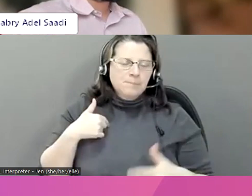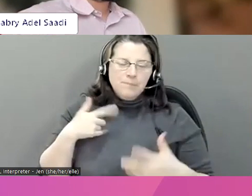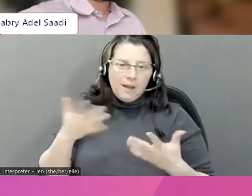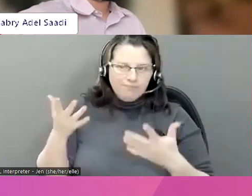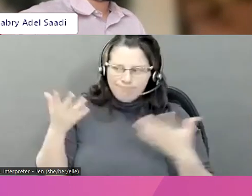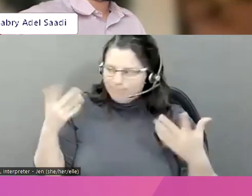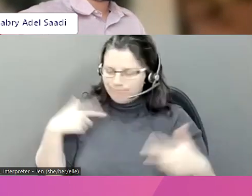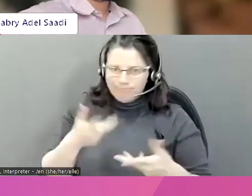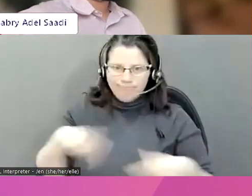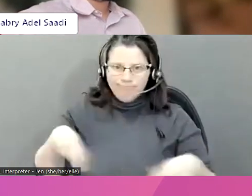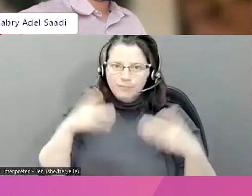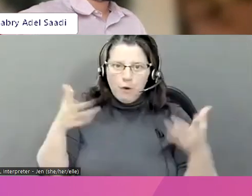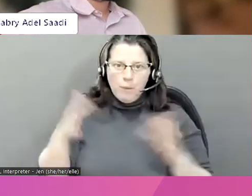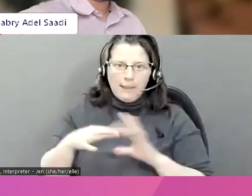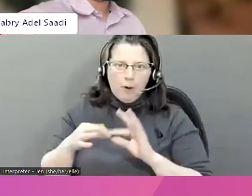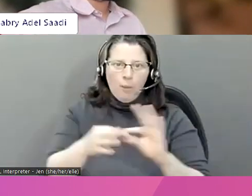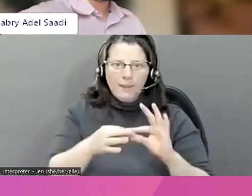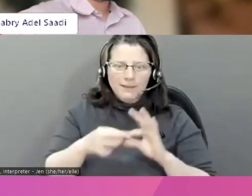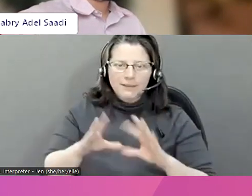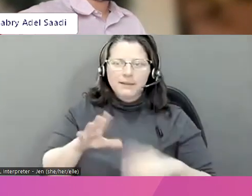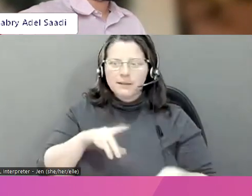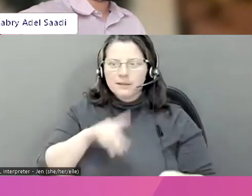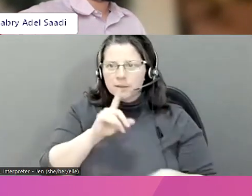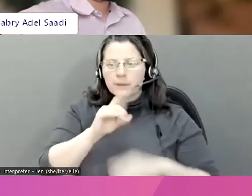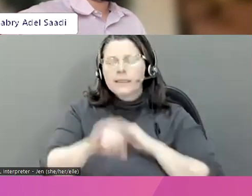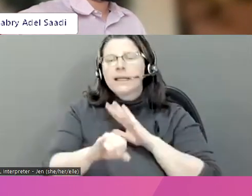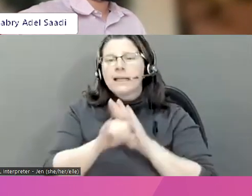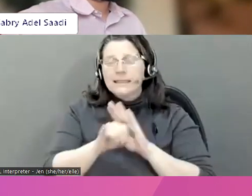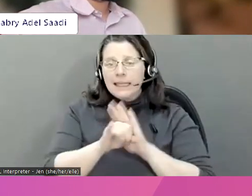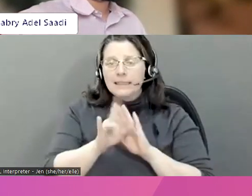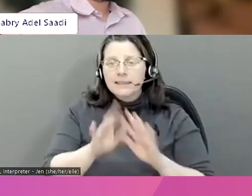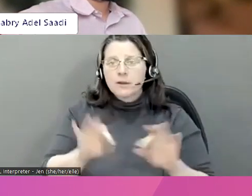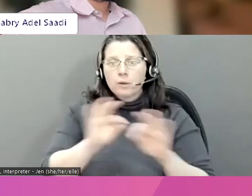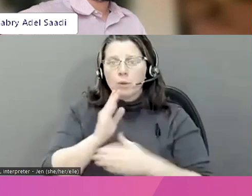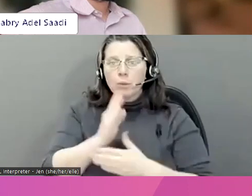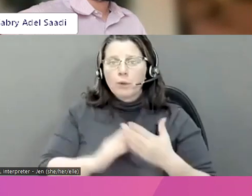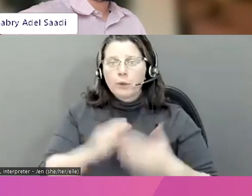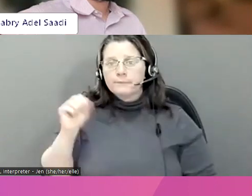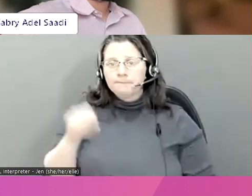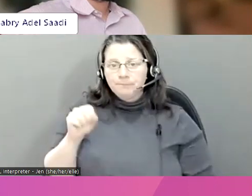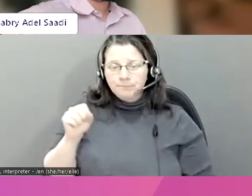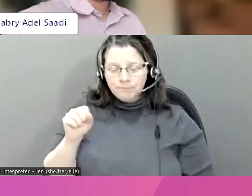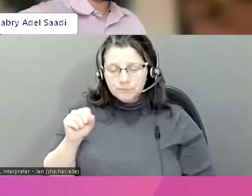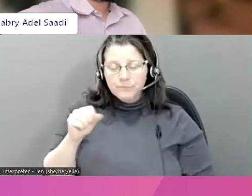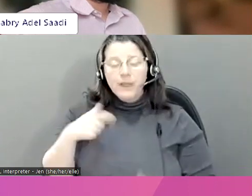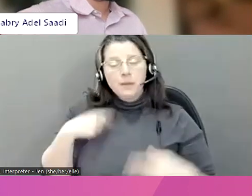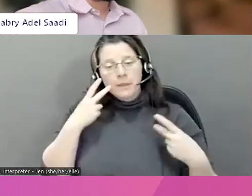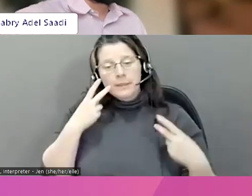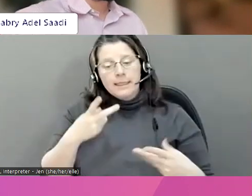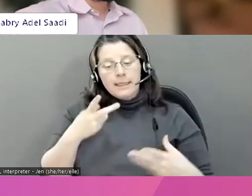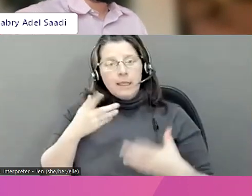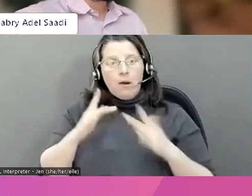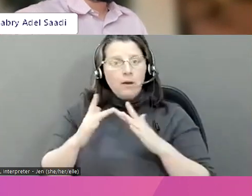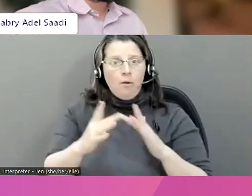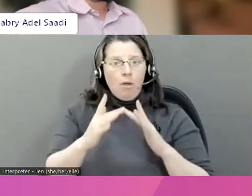Oui, je partage ce qui a déjà été partagé. Les questions d'identité sont en jeu. Dans ces